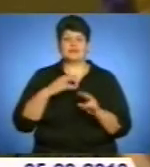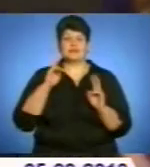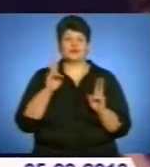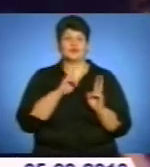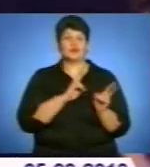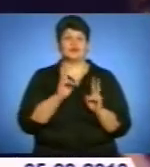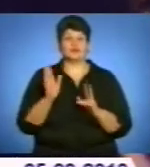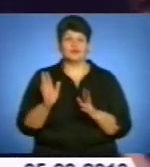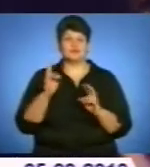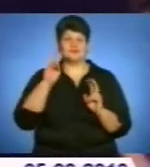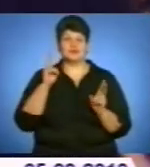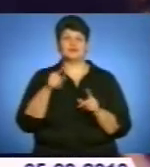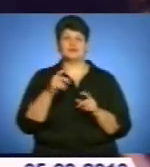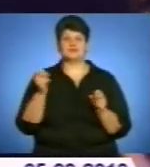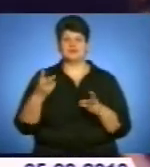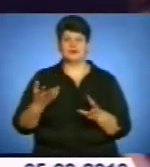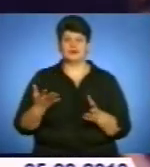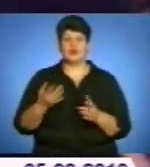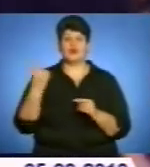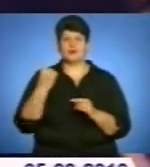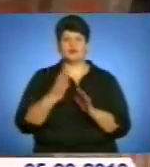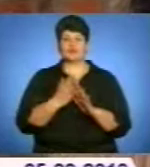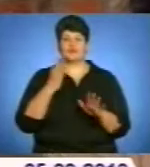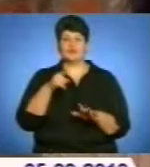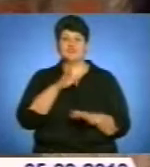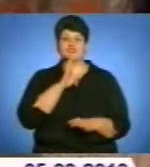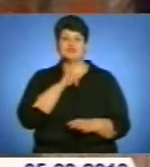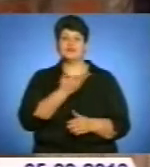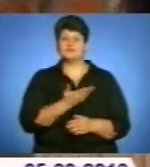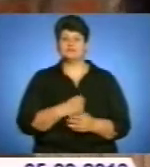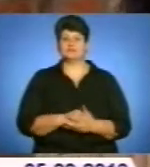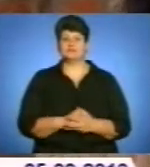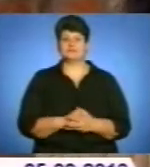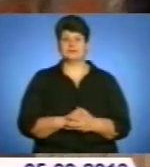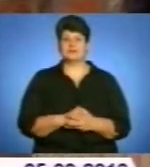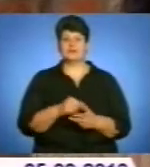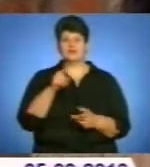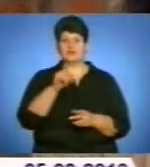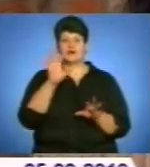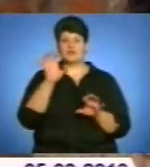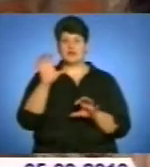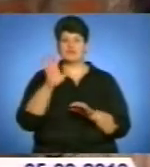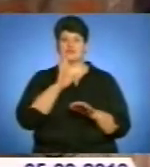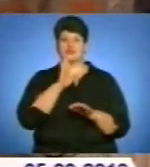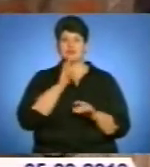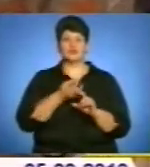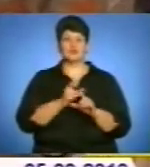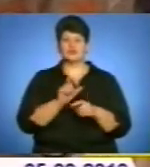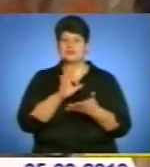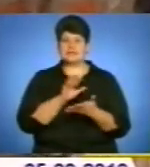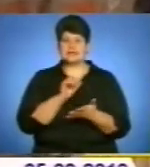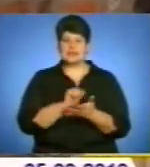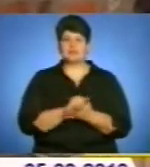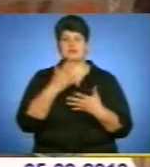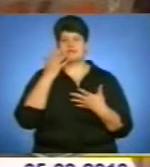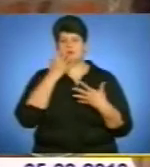і не здогадаєшся про їх професії. В першу чергу вони жінки. Всі жінки, в основному, які тут на світлинах, дуже зайняті. Ми дуже часто